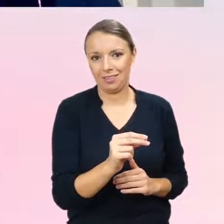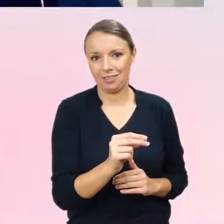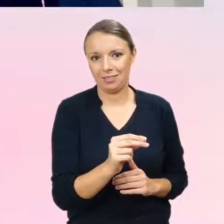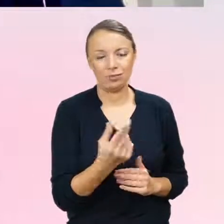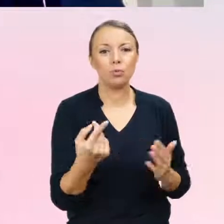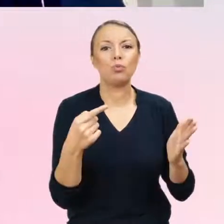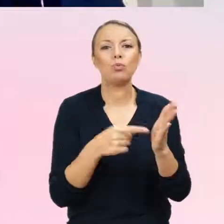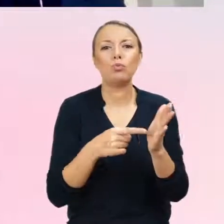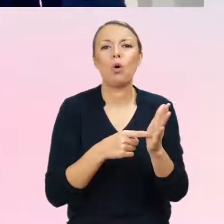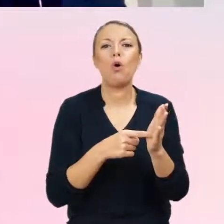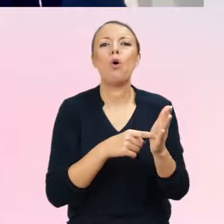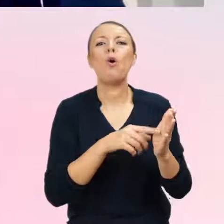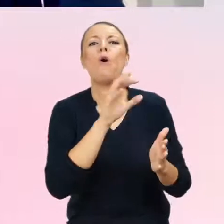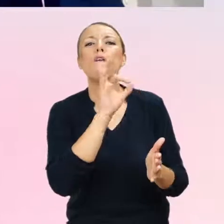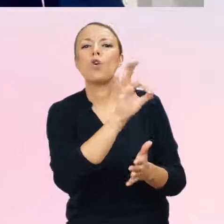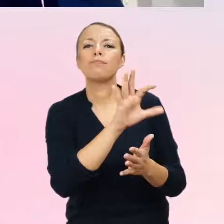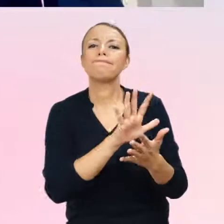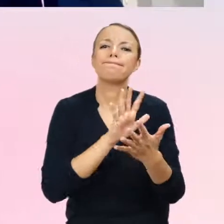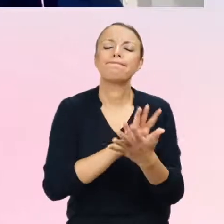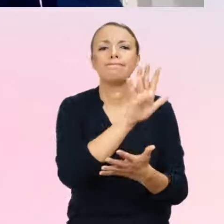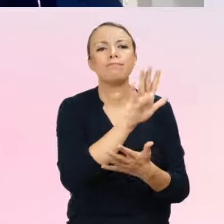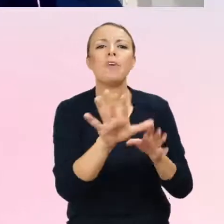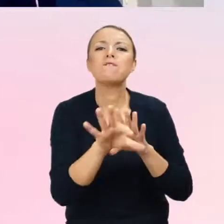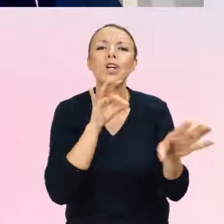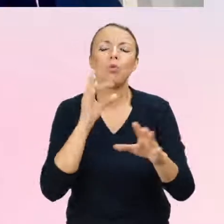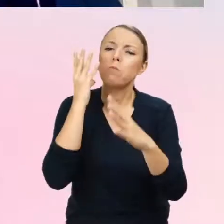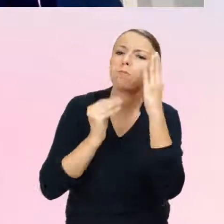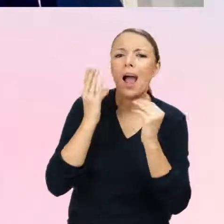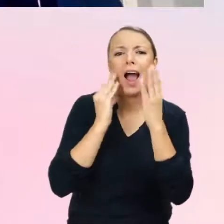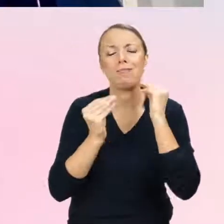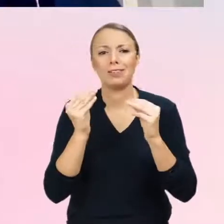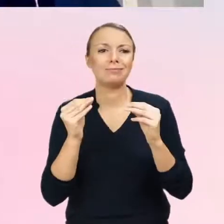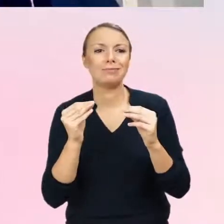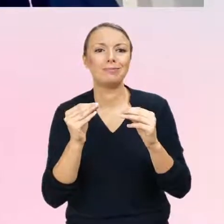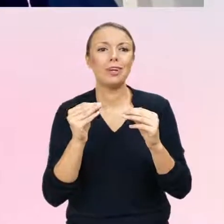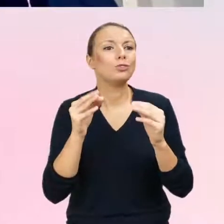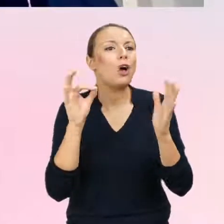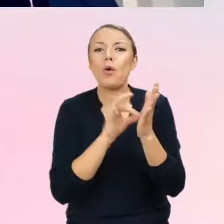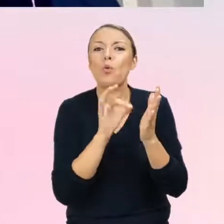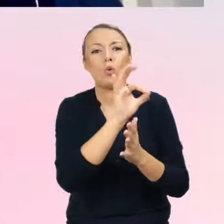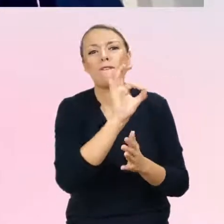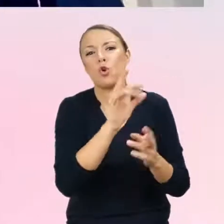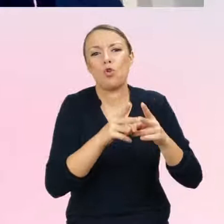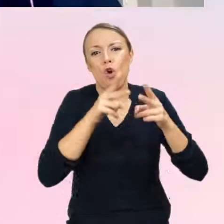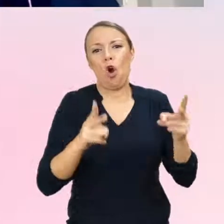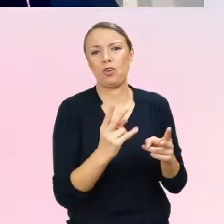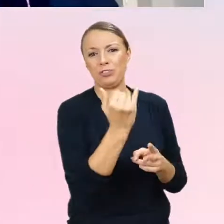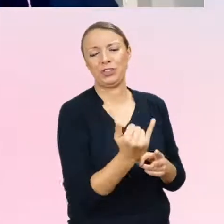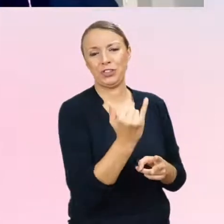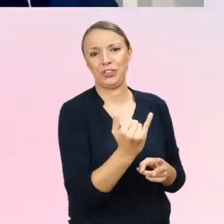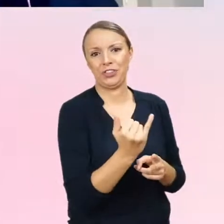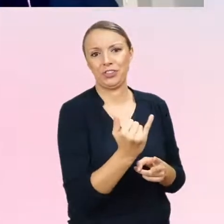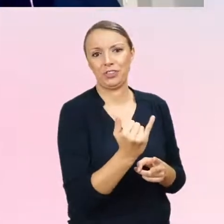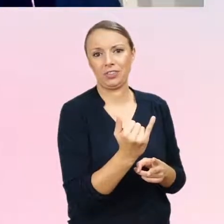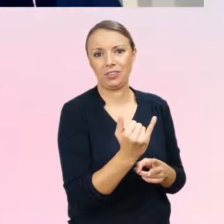ta typowa kwestia związana z wyborem zabawek, zabaw towarzyszy, przeciwnych do tych, którzy